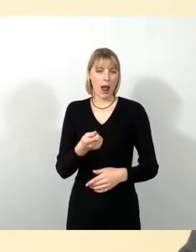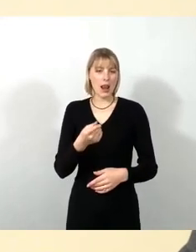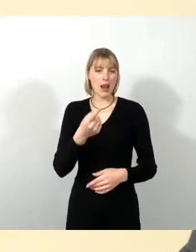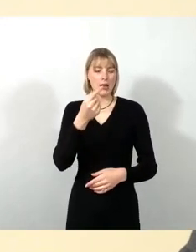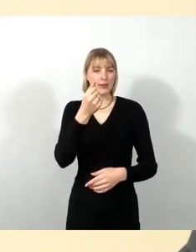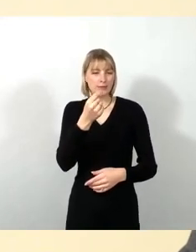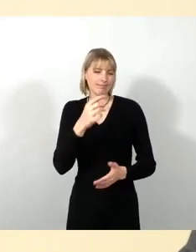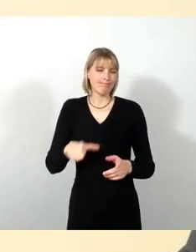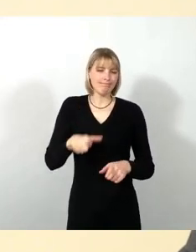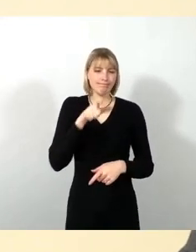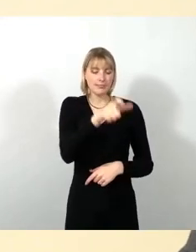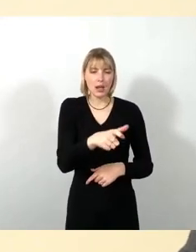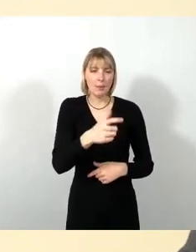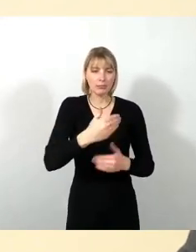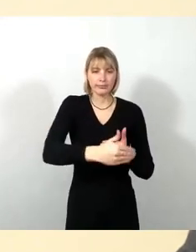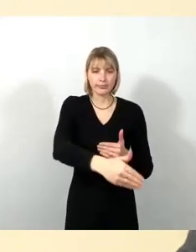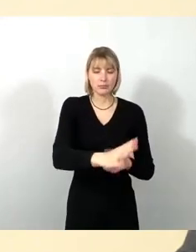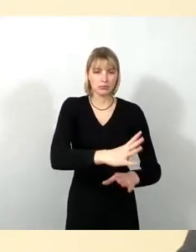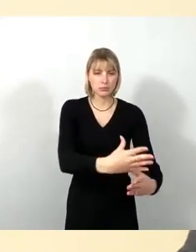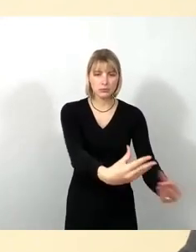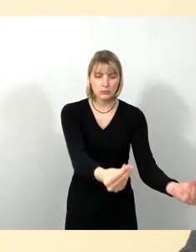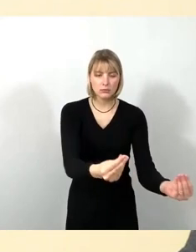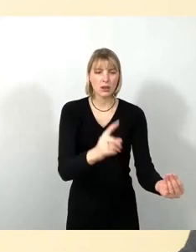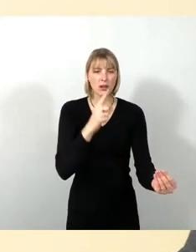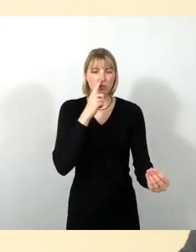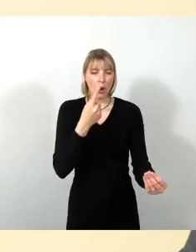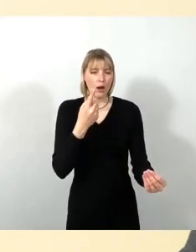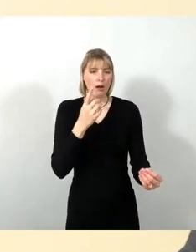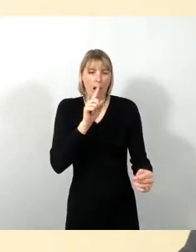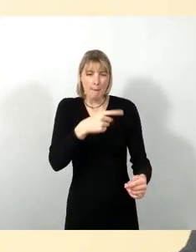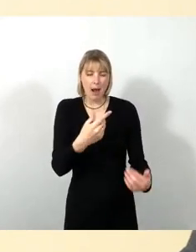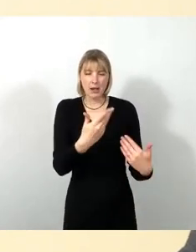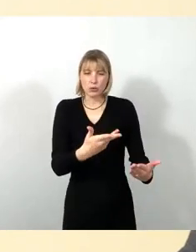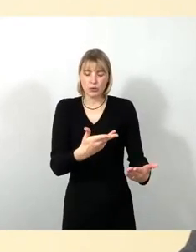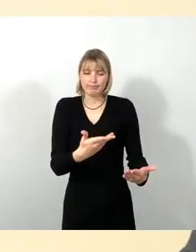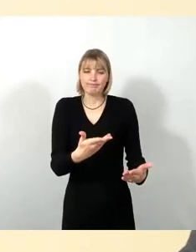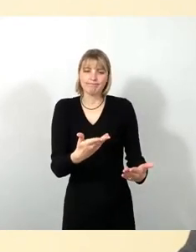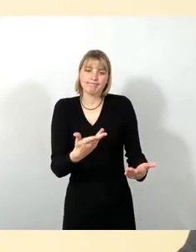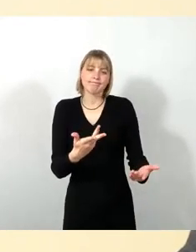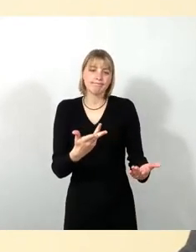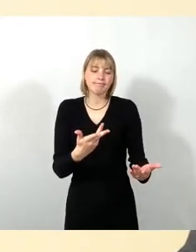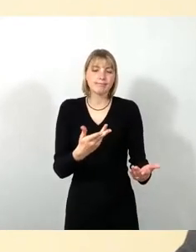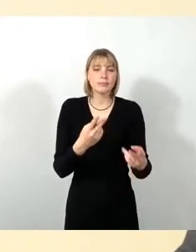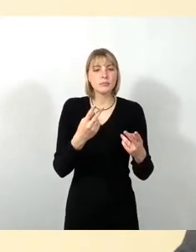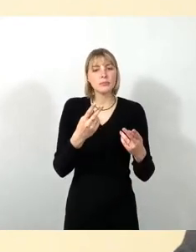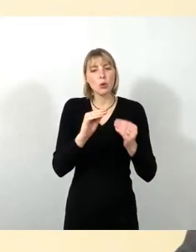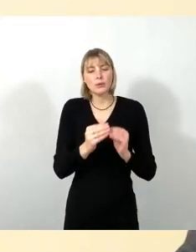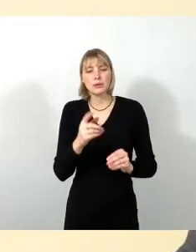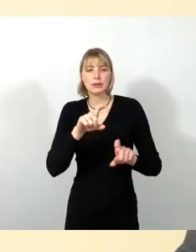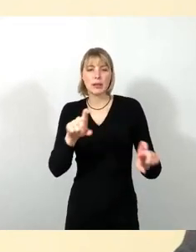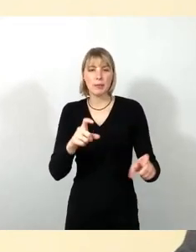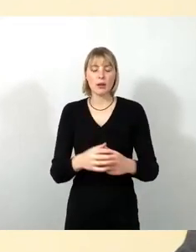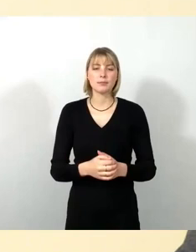dauerhaft hilft, sondern nur punktuell. Ich will abschließend noch auf letztes verweisen. Es gab ja auch dazu Gespräche mit der